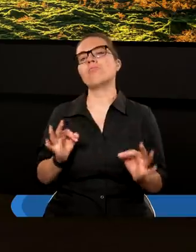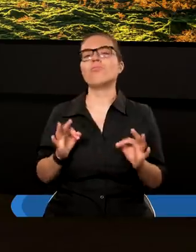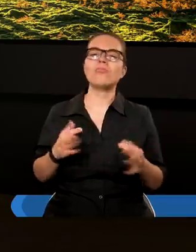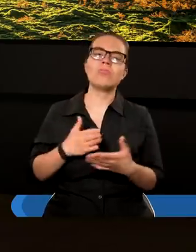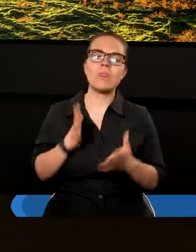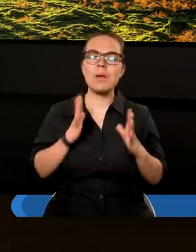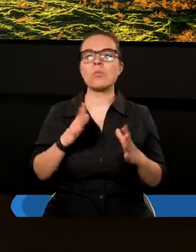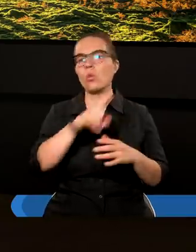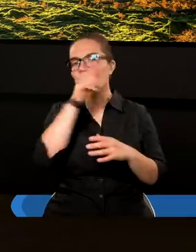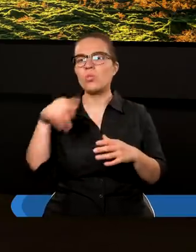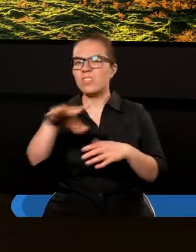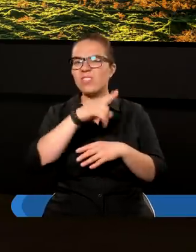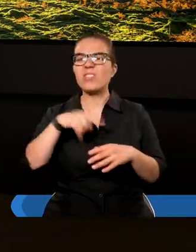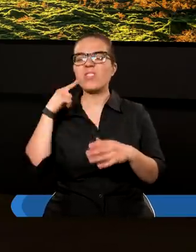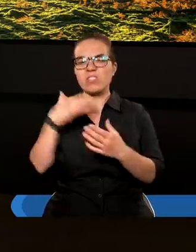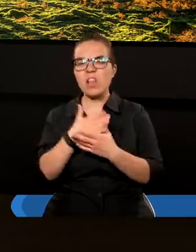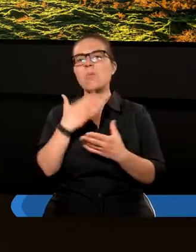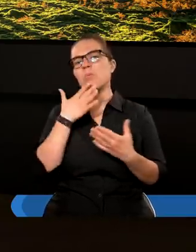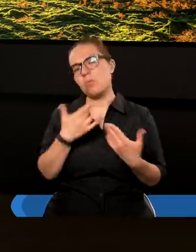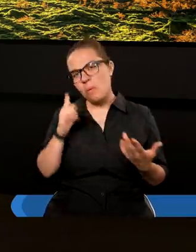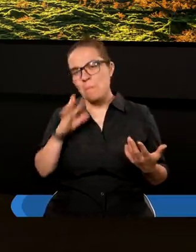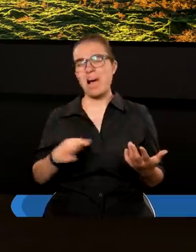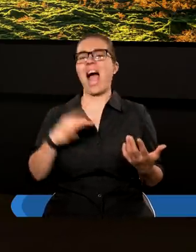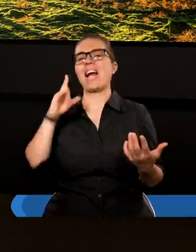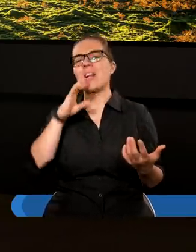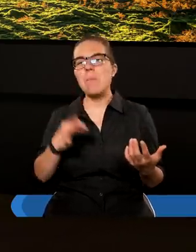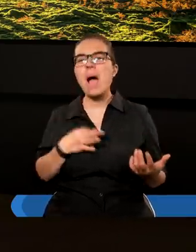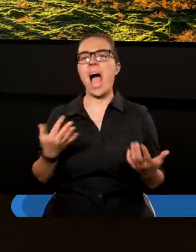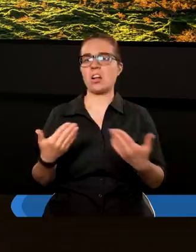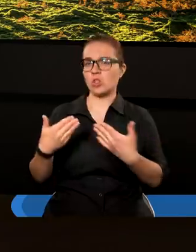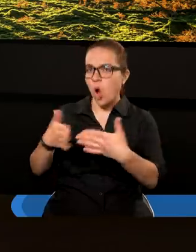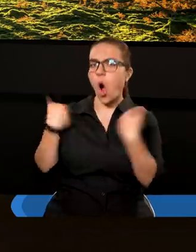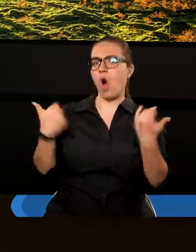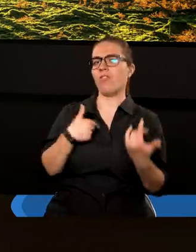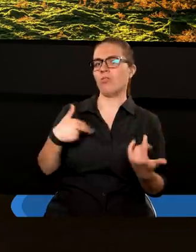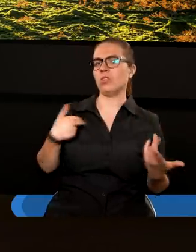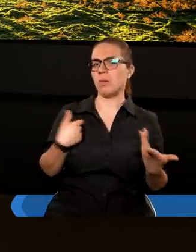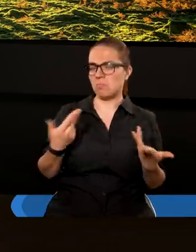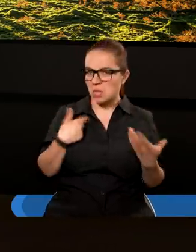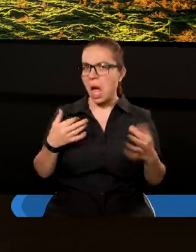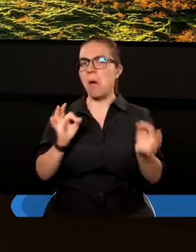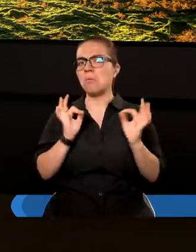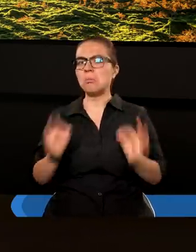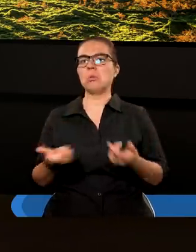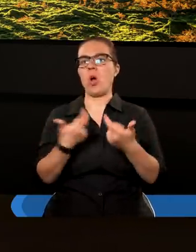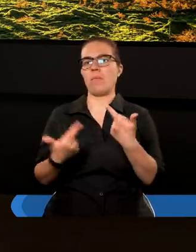Mamy wierzących, którzy wołają Panie, otwórz nam. Chrystusa nazywają Panem. Nie